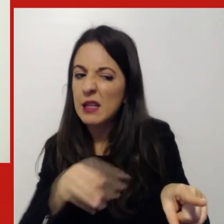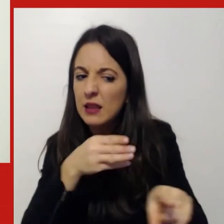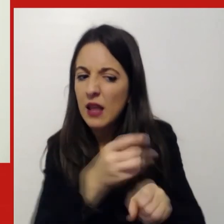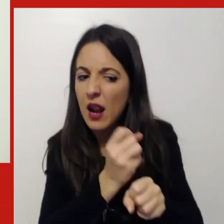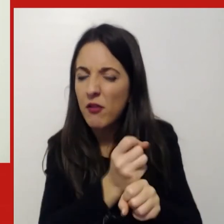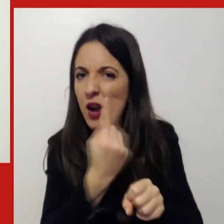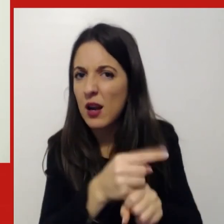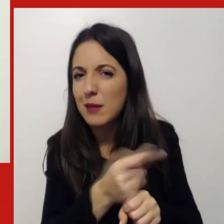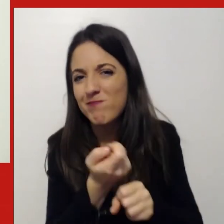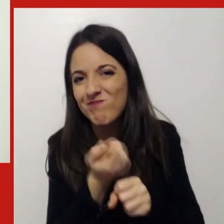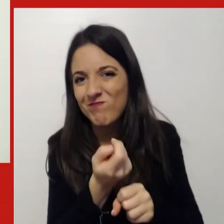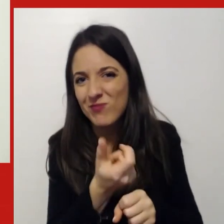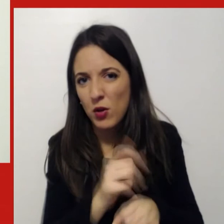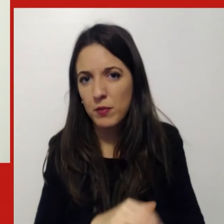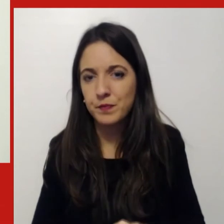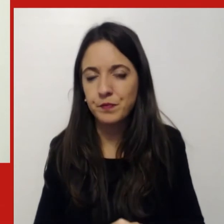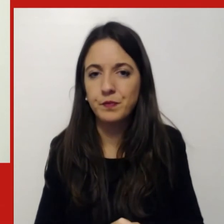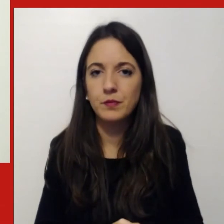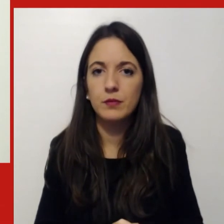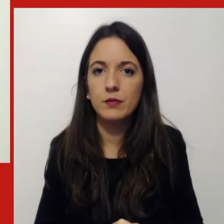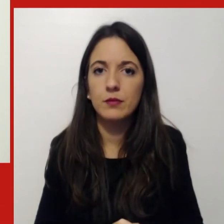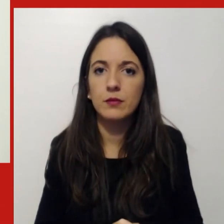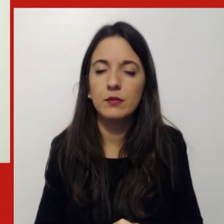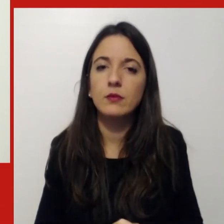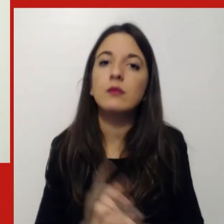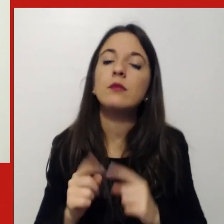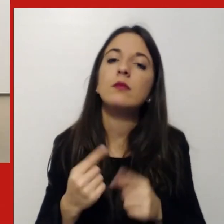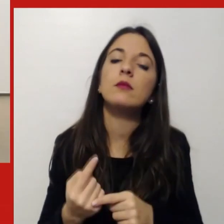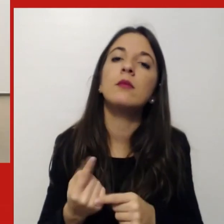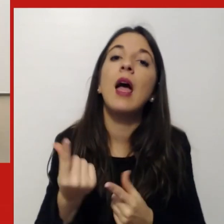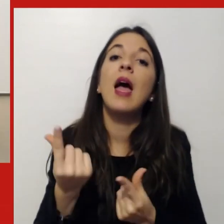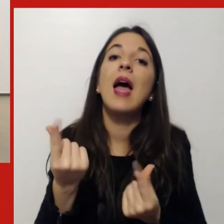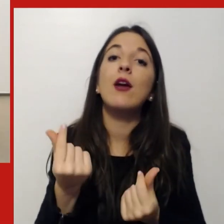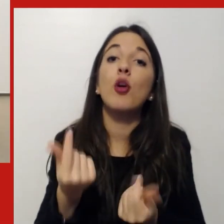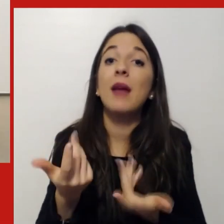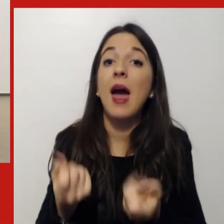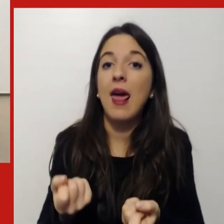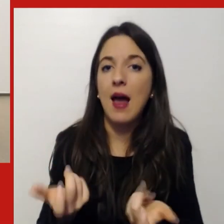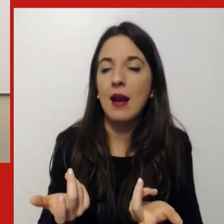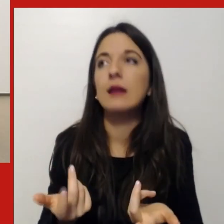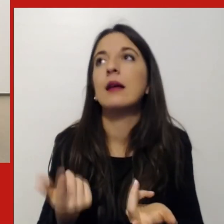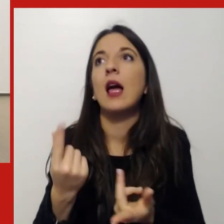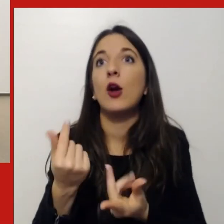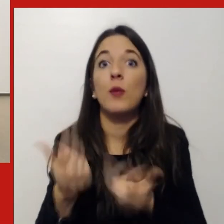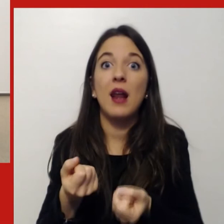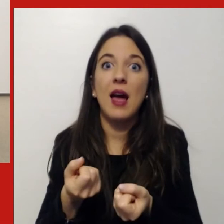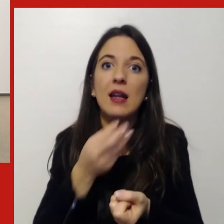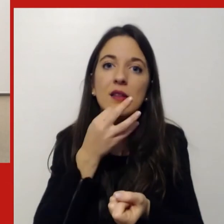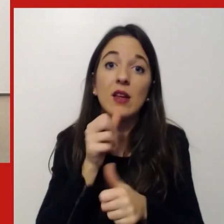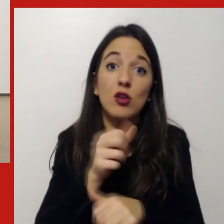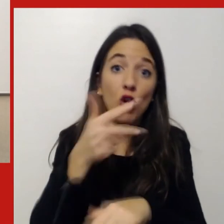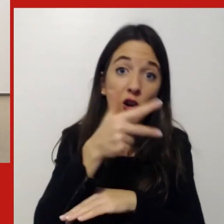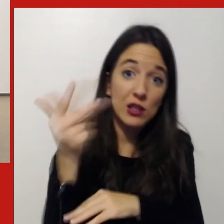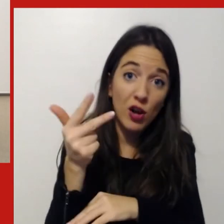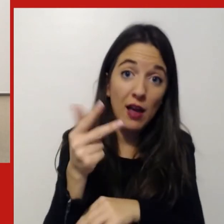allora l'economia reale in realtà è tante cose l'economia reale non sono solo l'indotto della ristorazione dei panini